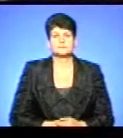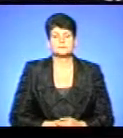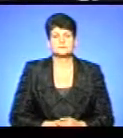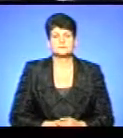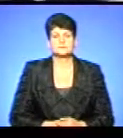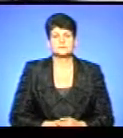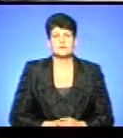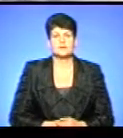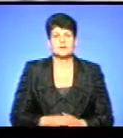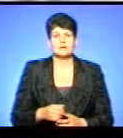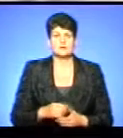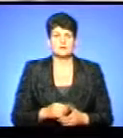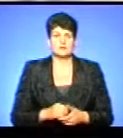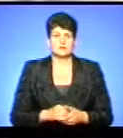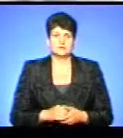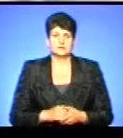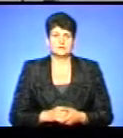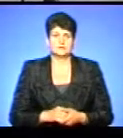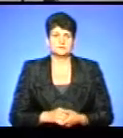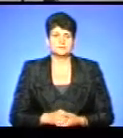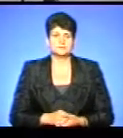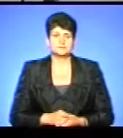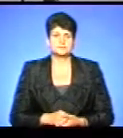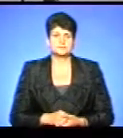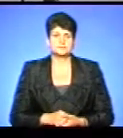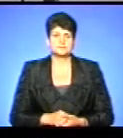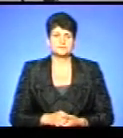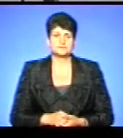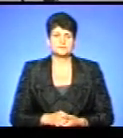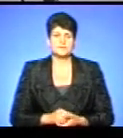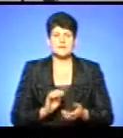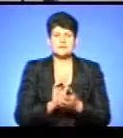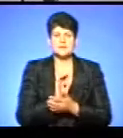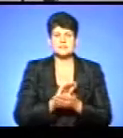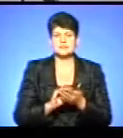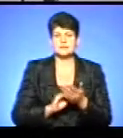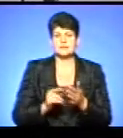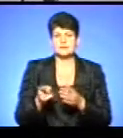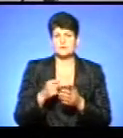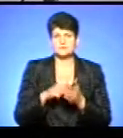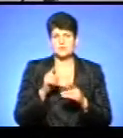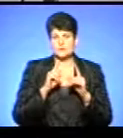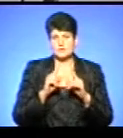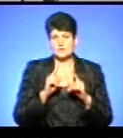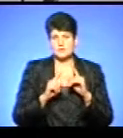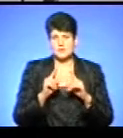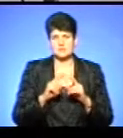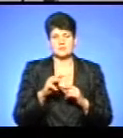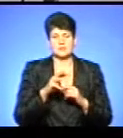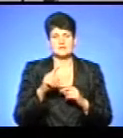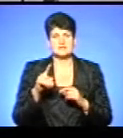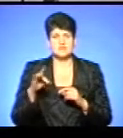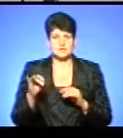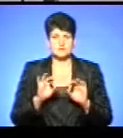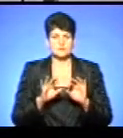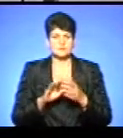Соломія Струс, Андрій Бодак, новини. Прес-секретар Тернопільської міської ради Мар'яна Зварич прокоментувала